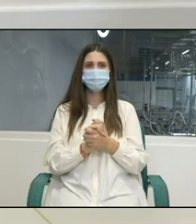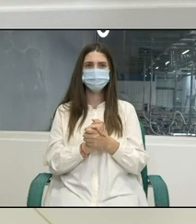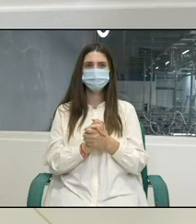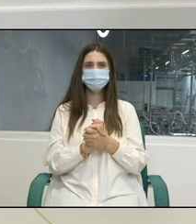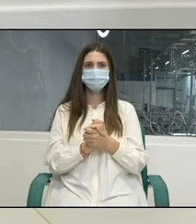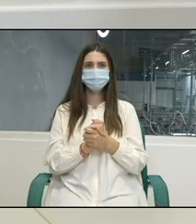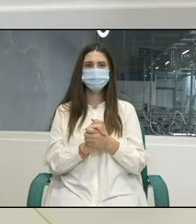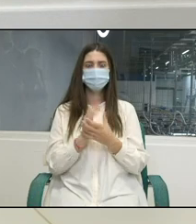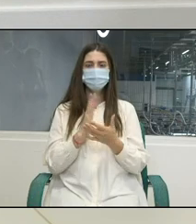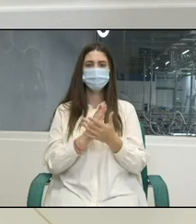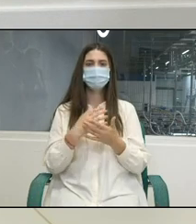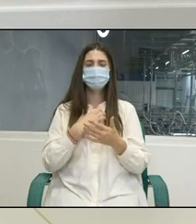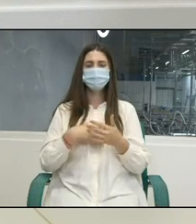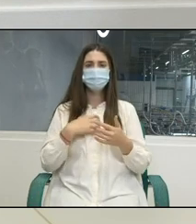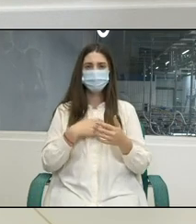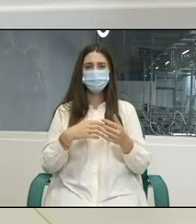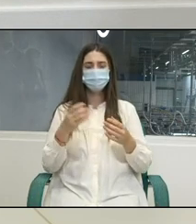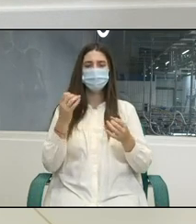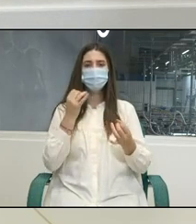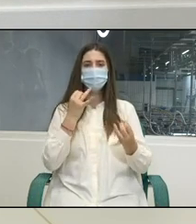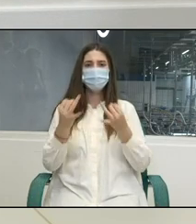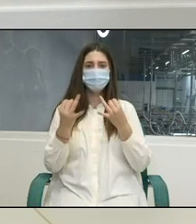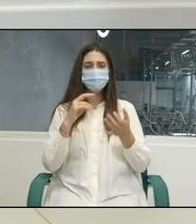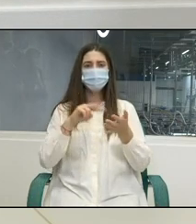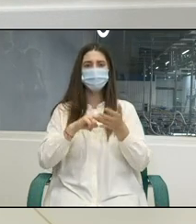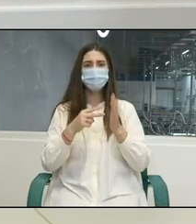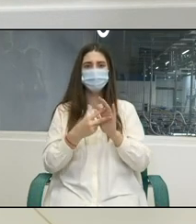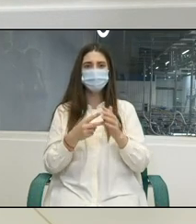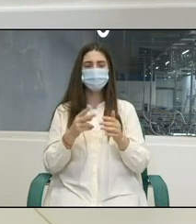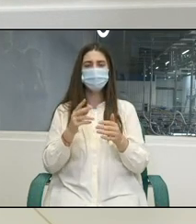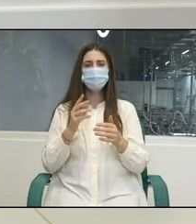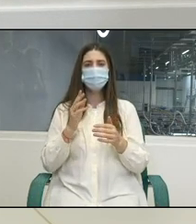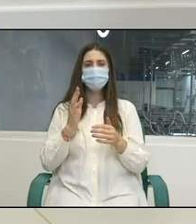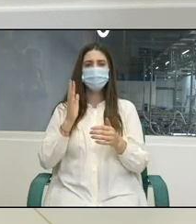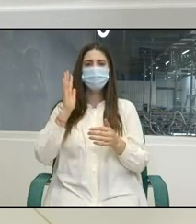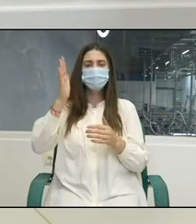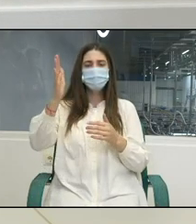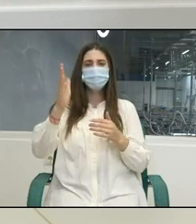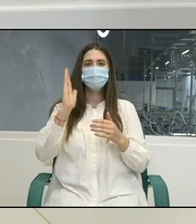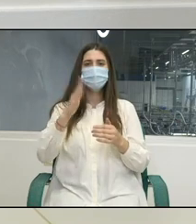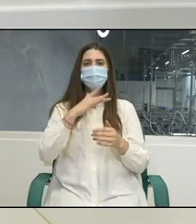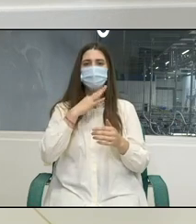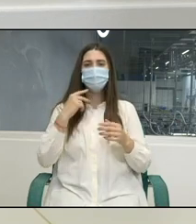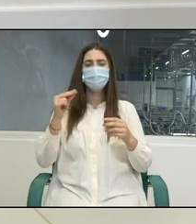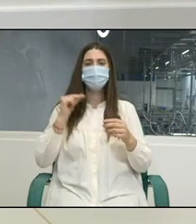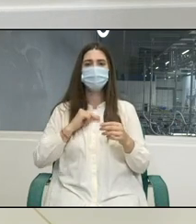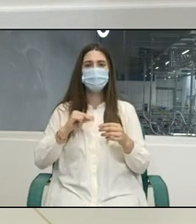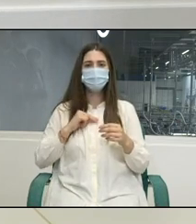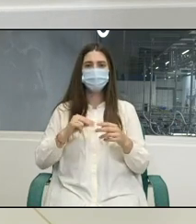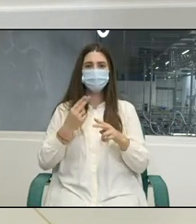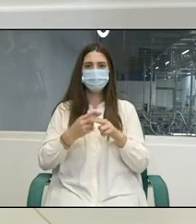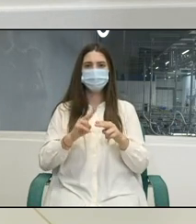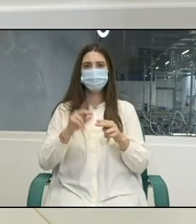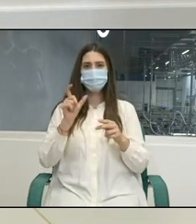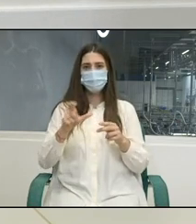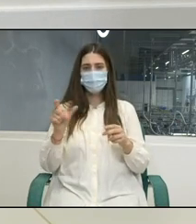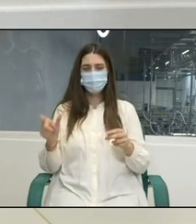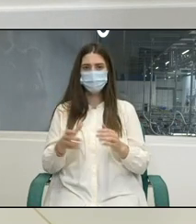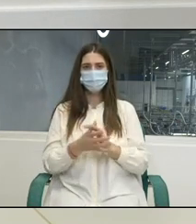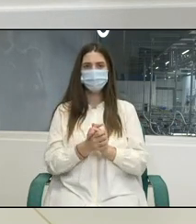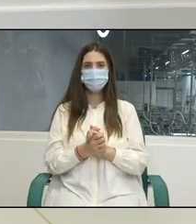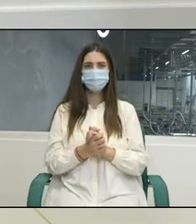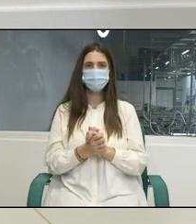dialogul social, este important să muncim pentru a crea locuri de muncă decente și în acest sens guvernul